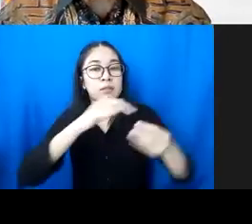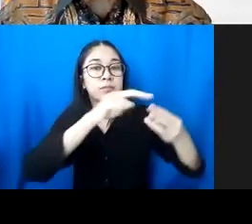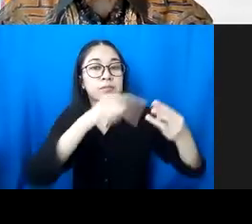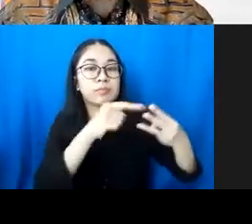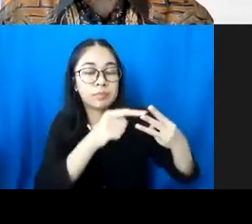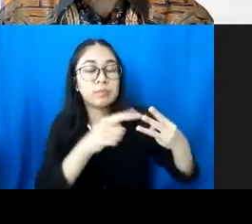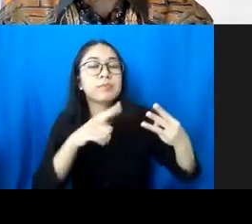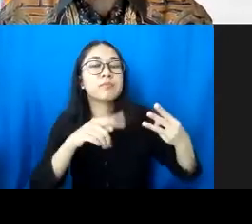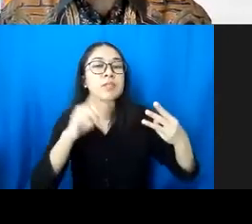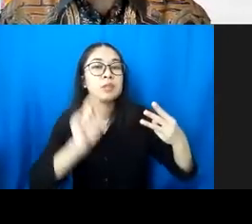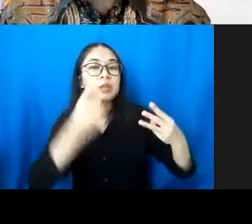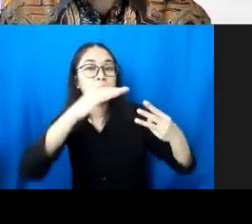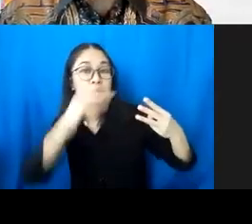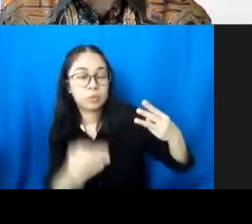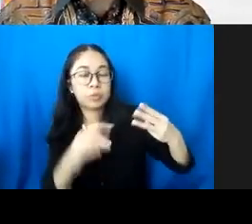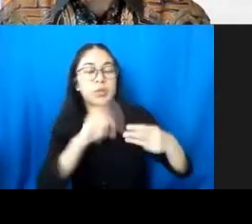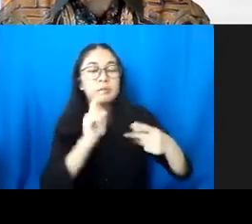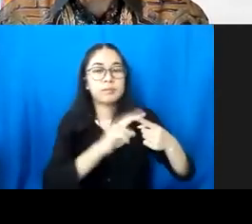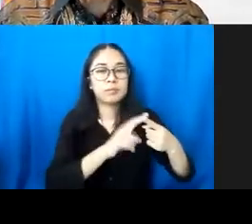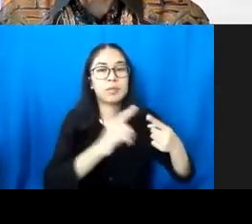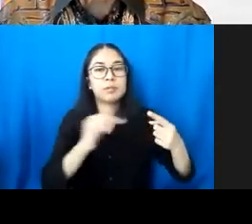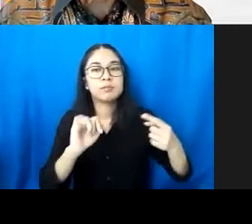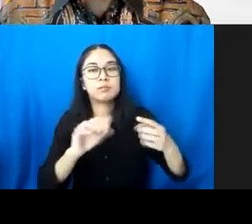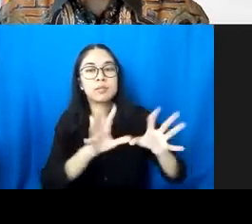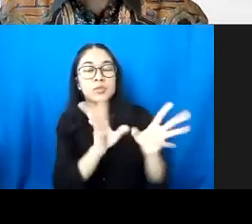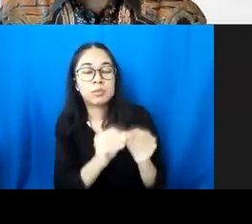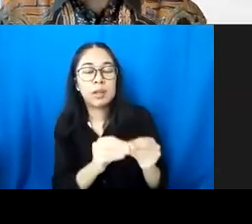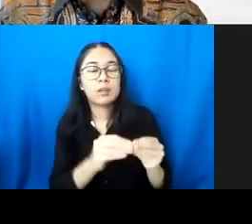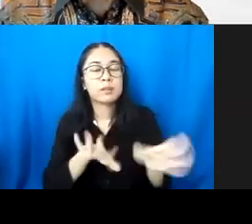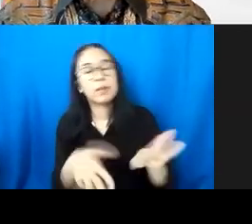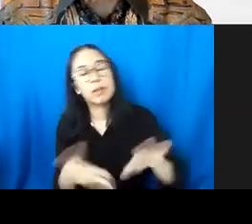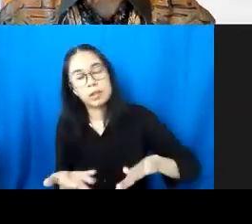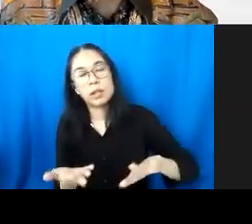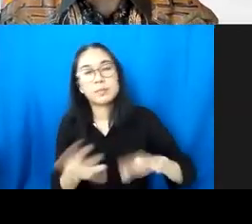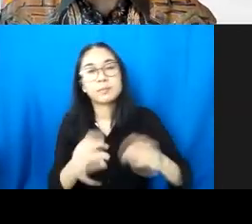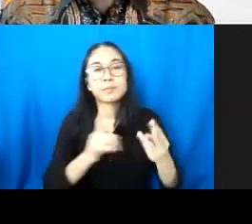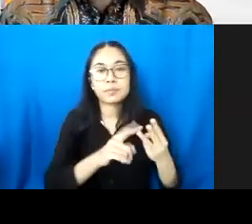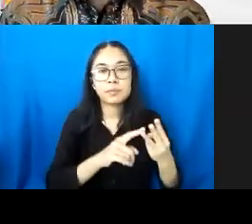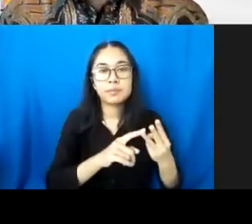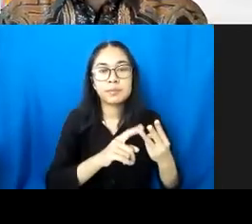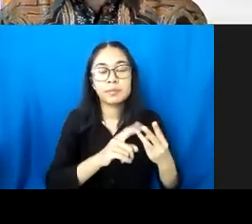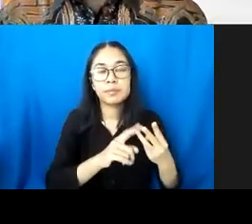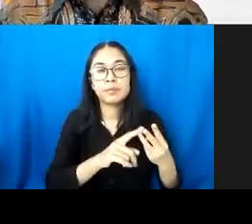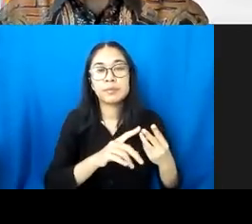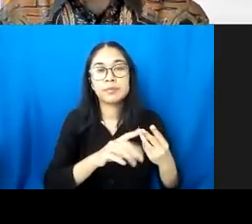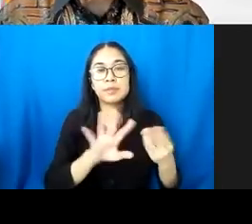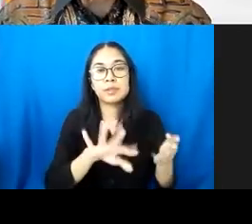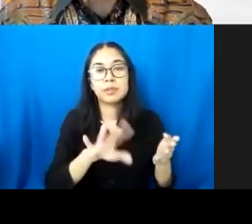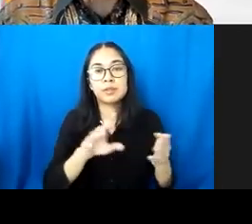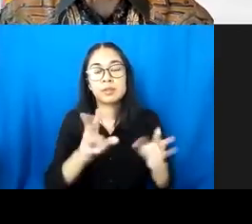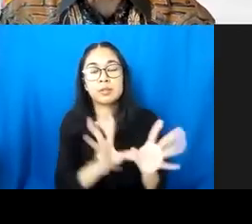kita, yaitu angka kematian neonatum, kemudian angka kematian anak,